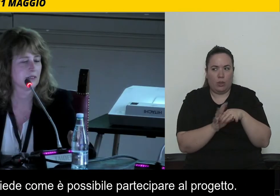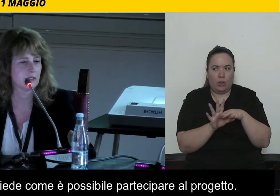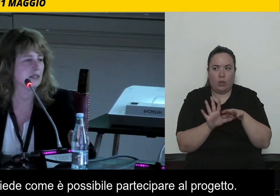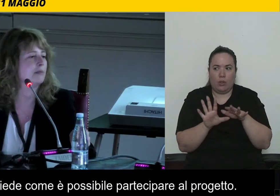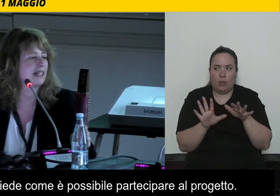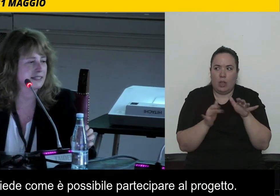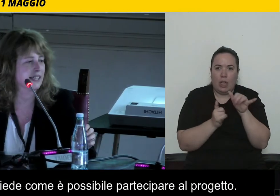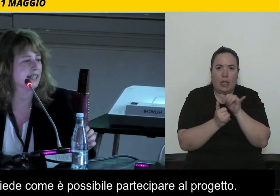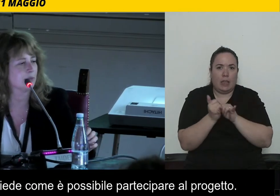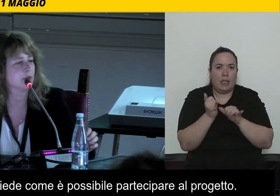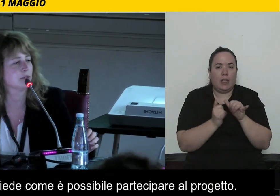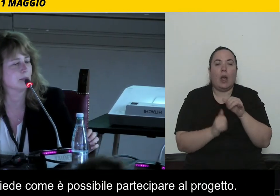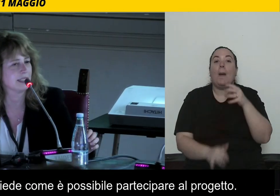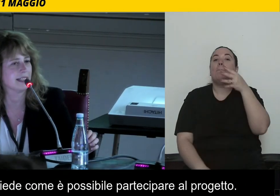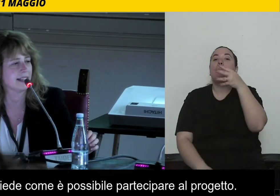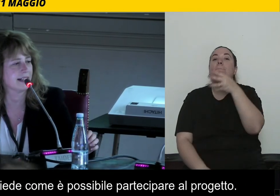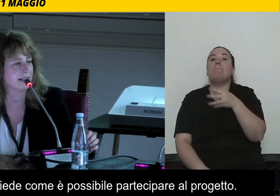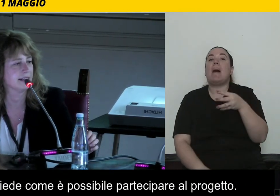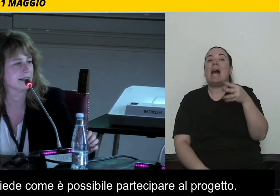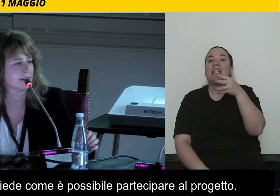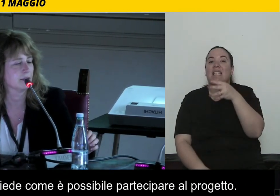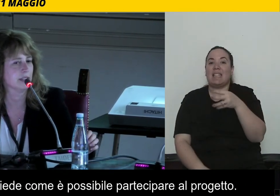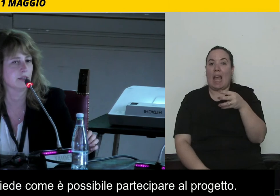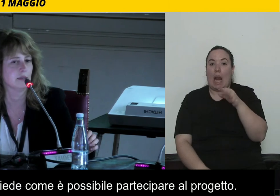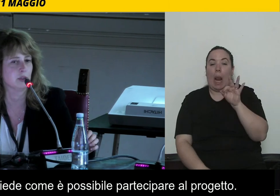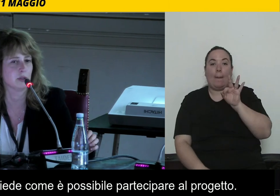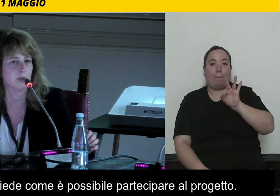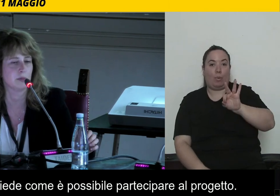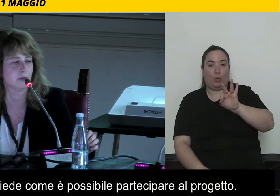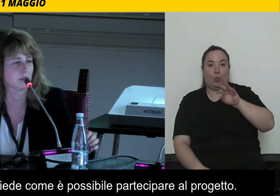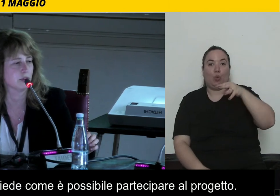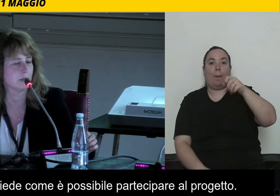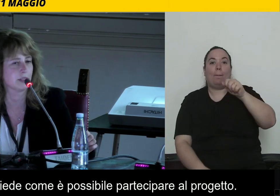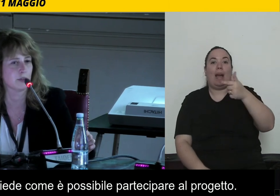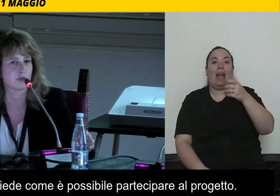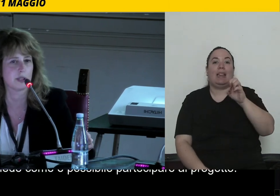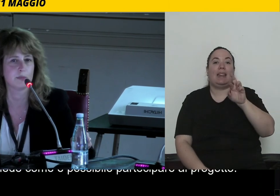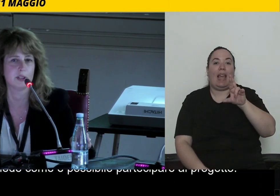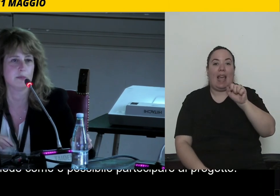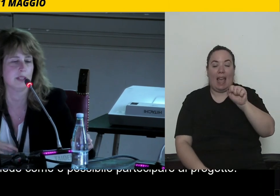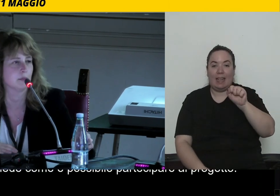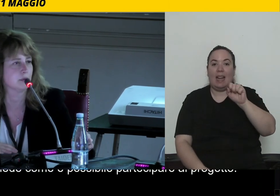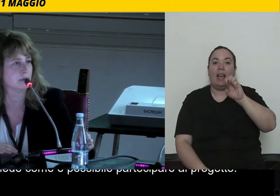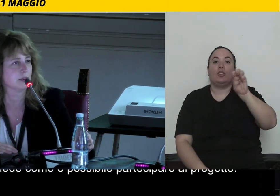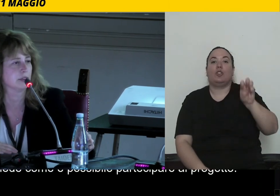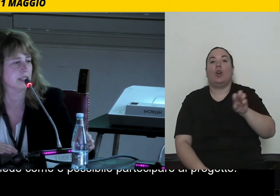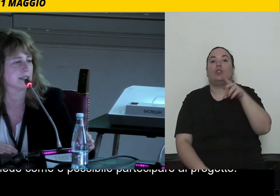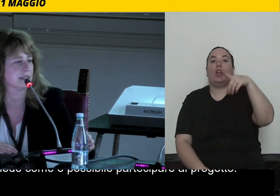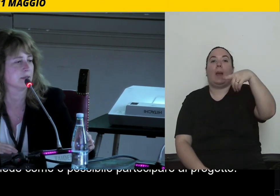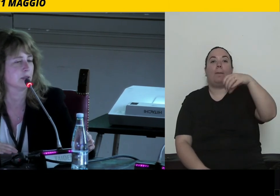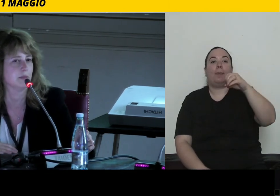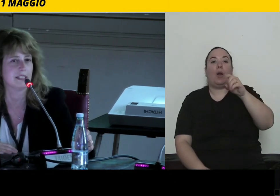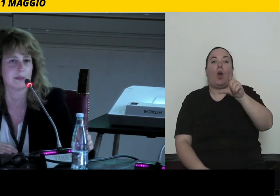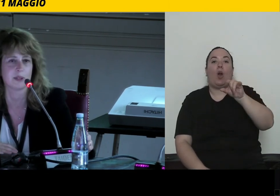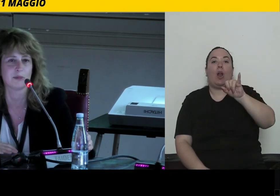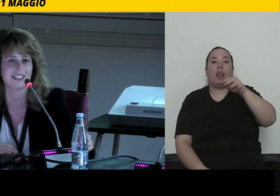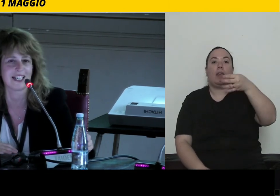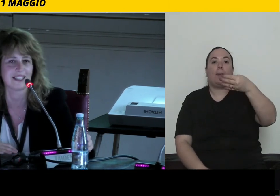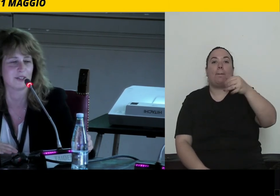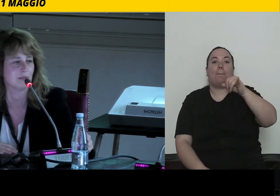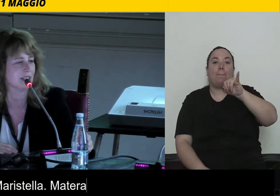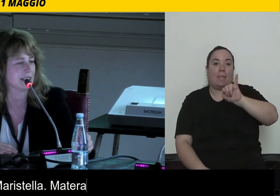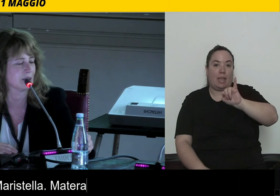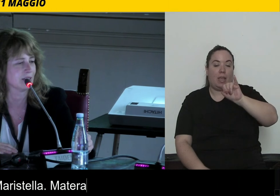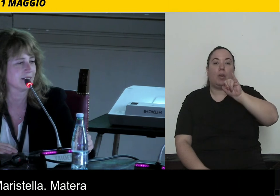'indirizzo. Sì, maristella.matera, quindi il mio nome, punto cognome, chiocciolapolimi.it, polimista per